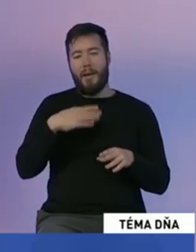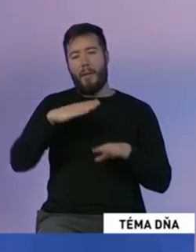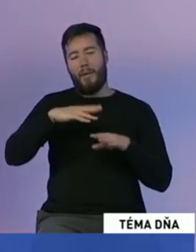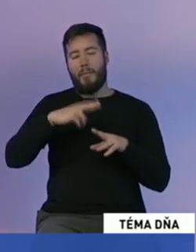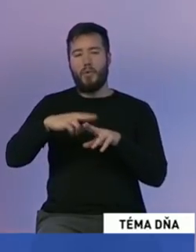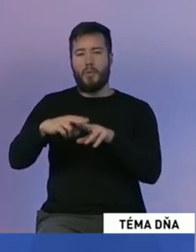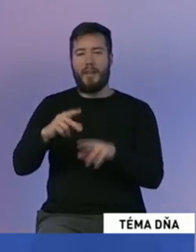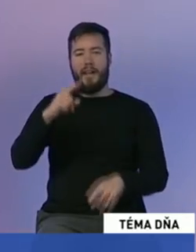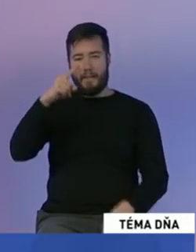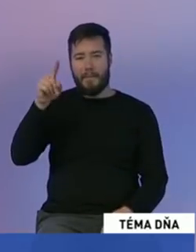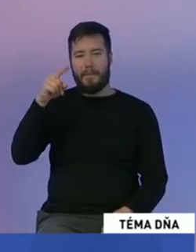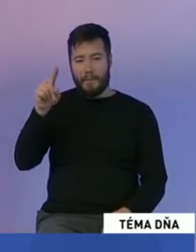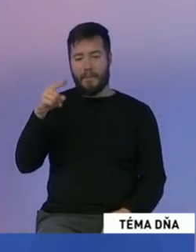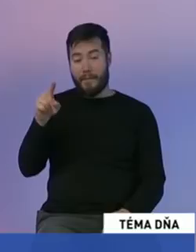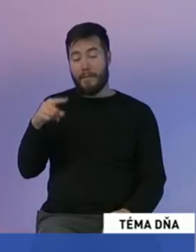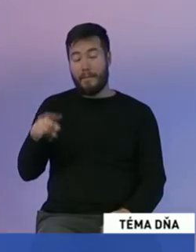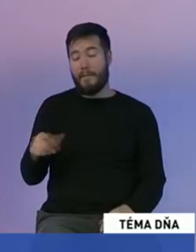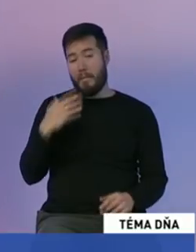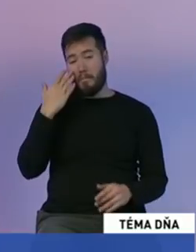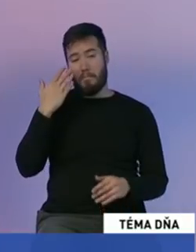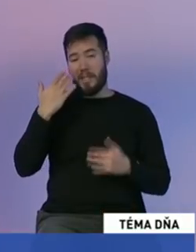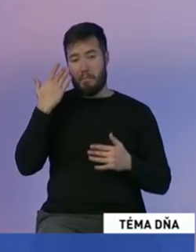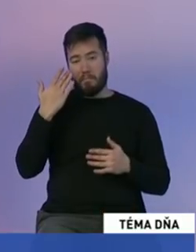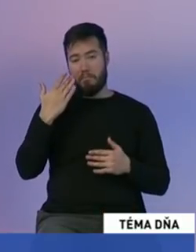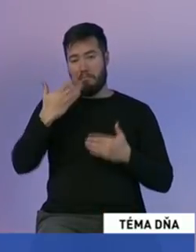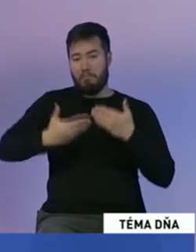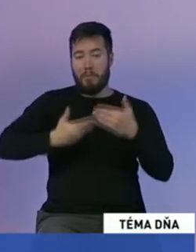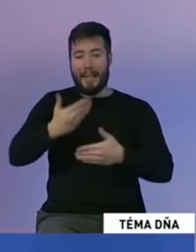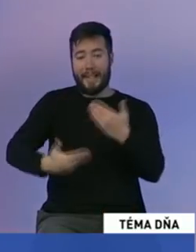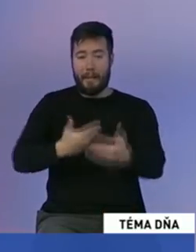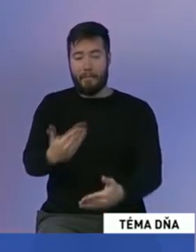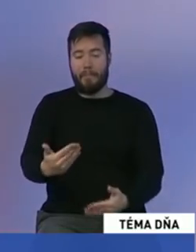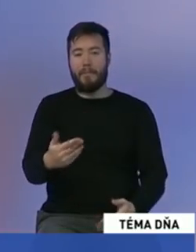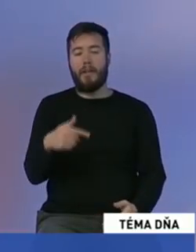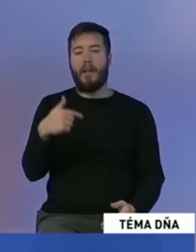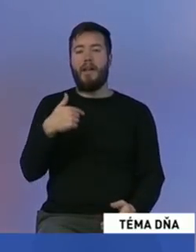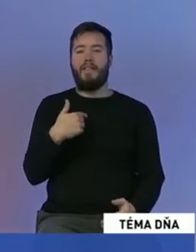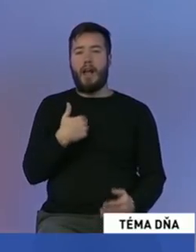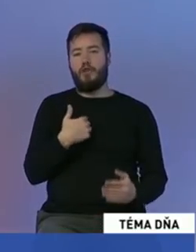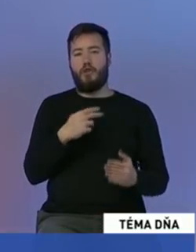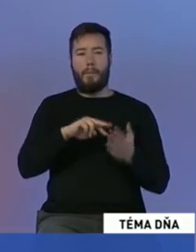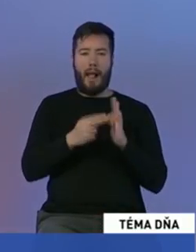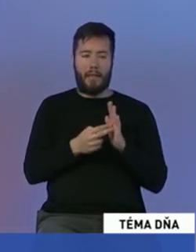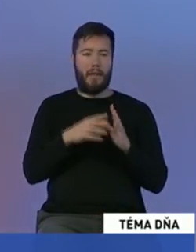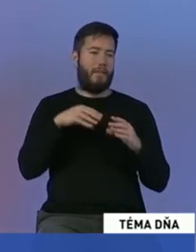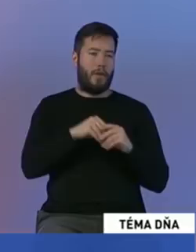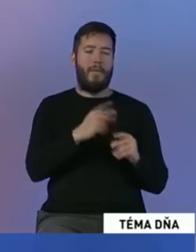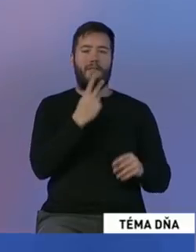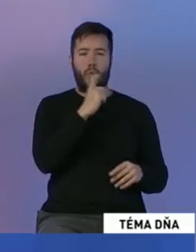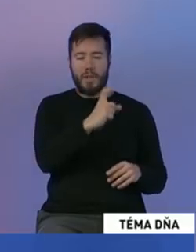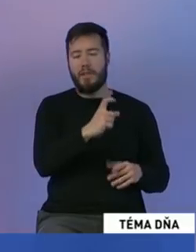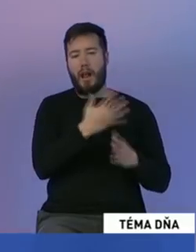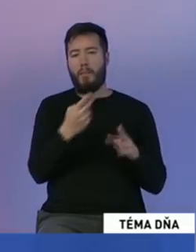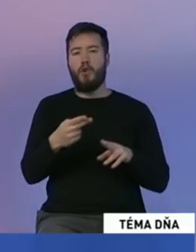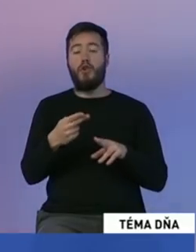Takže ja si myslím, že to ide a to, čo sme ale v tom našom pláne a stojí buď na vyššom územnom celku alebo na tej štátnej úrovni,